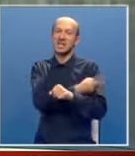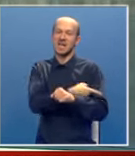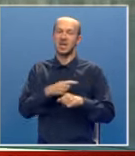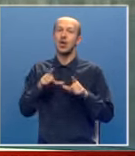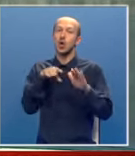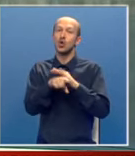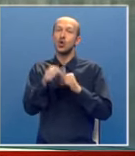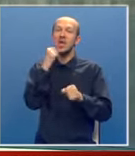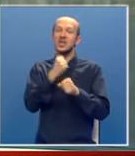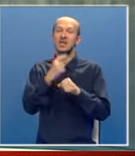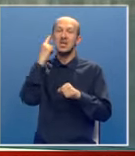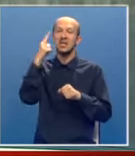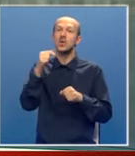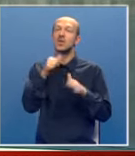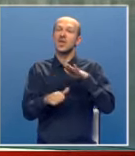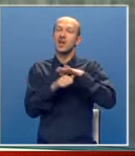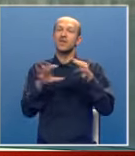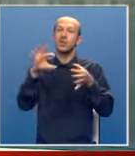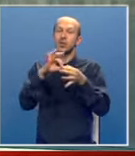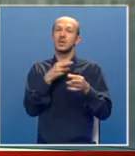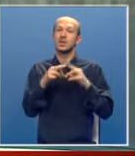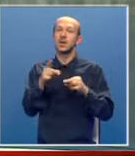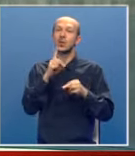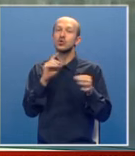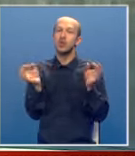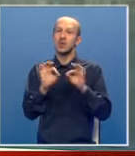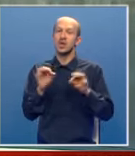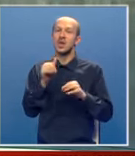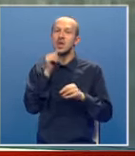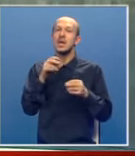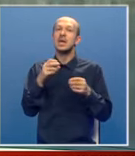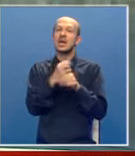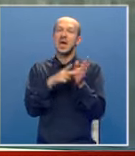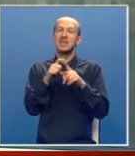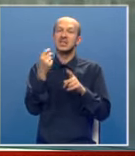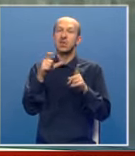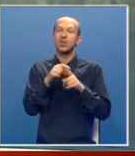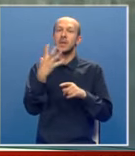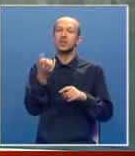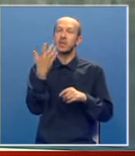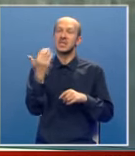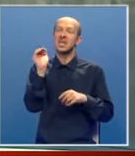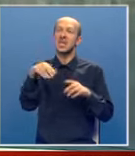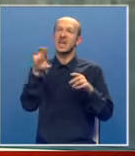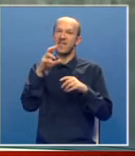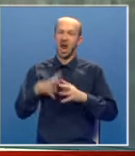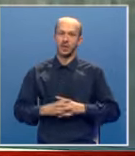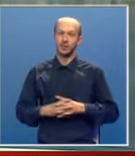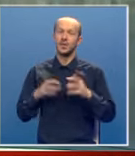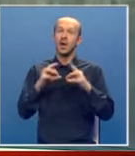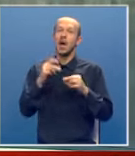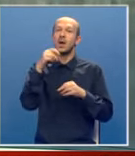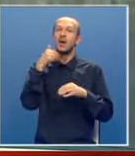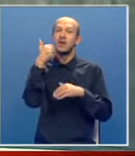U toku je izrada i deljnog i glavnog projekta za koji su obezbeđena grant sredstva od oko 550.000 eura, a